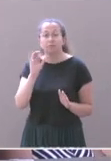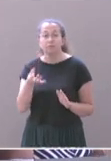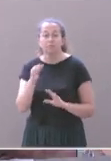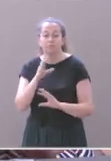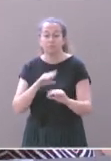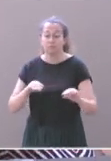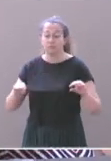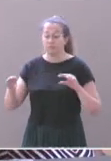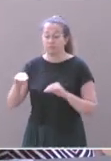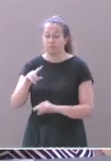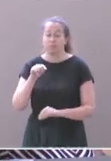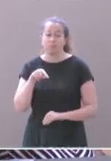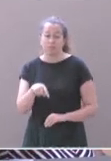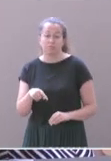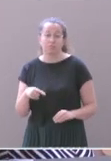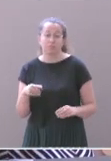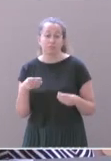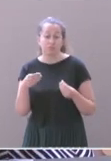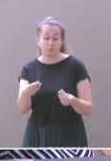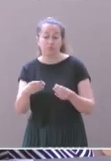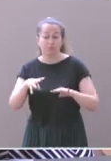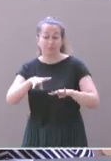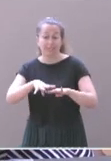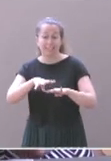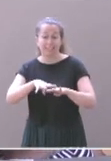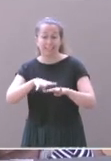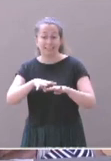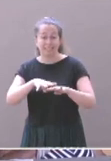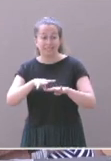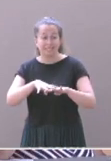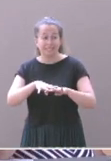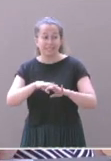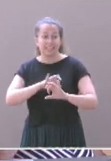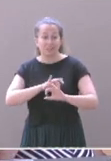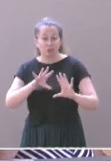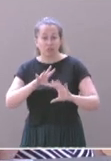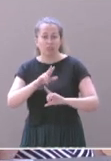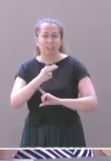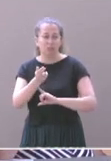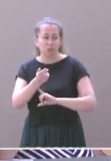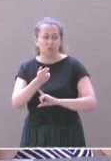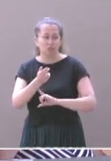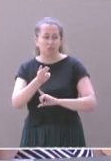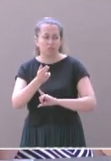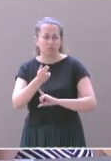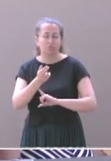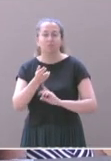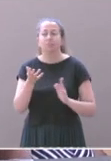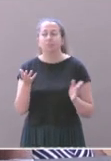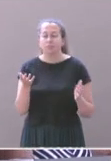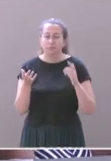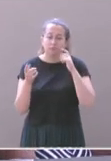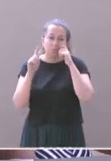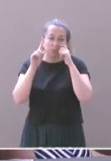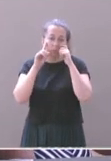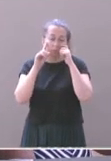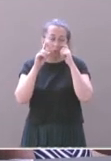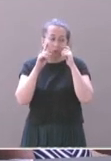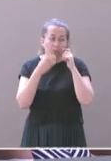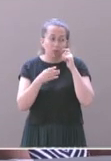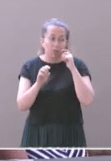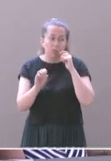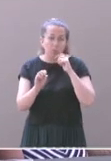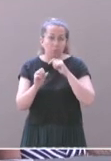aboutit à faire que ce quartier sera un quartier sans voiture. De cette dimension, c'est le premier de la région.